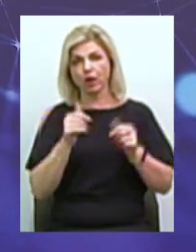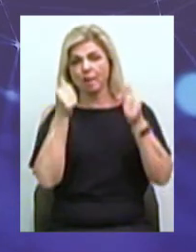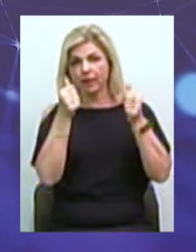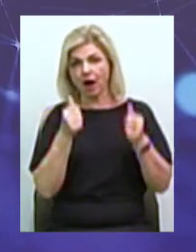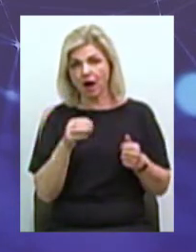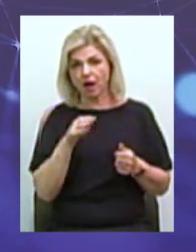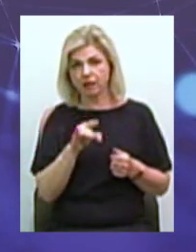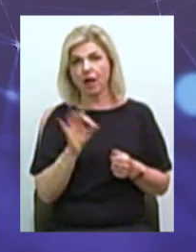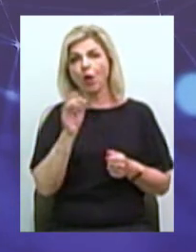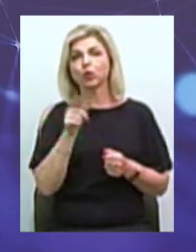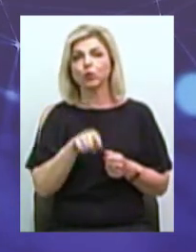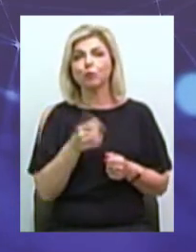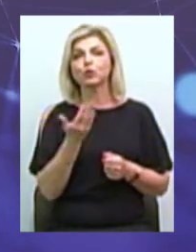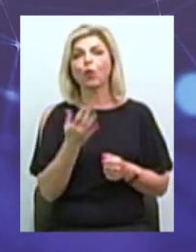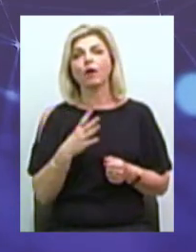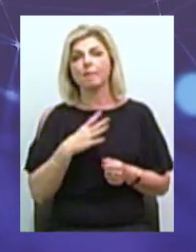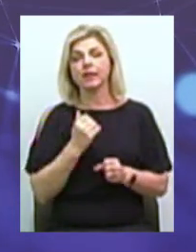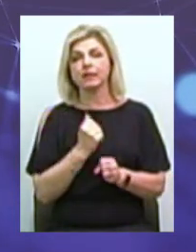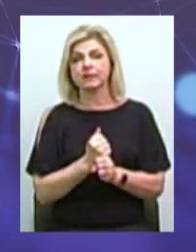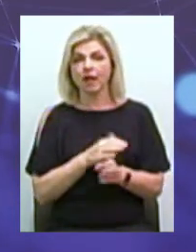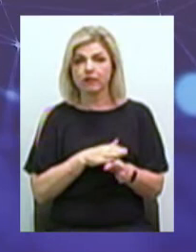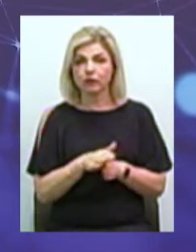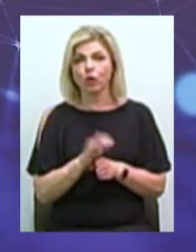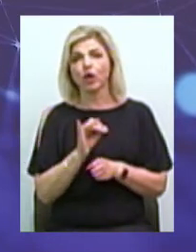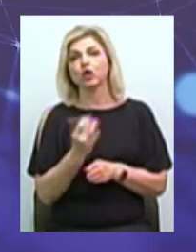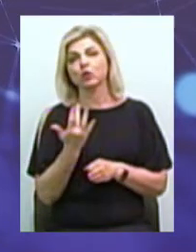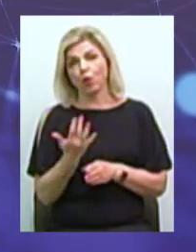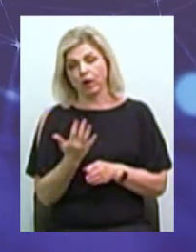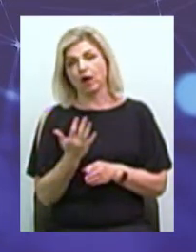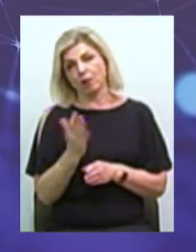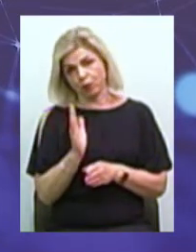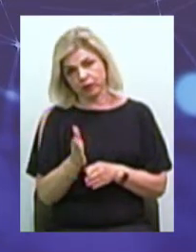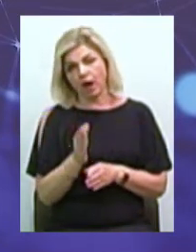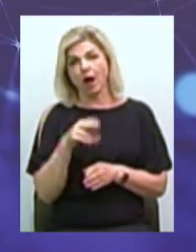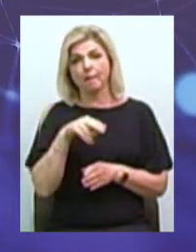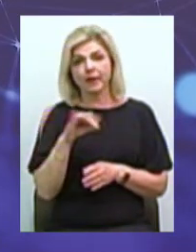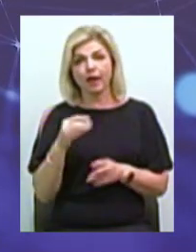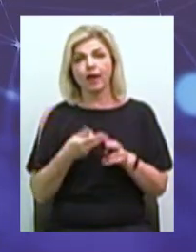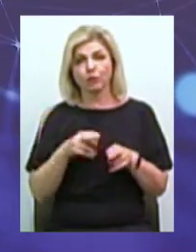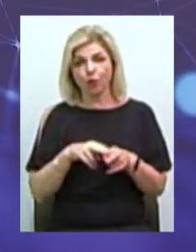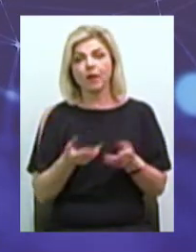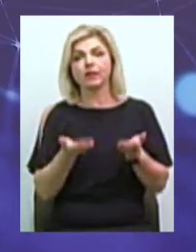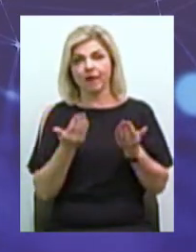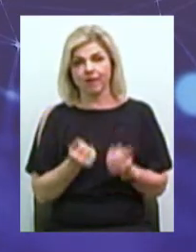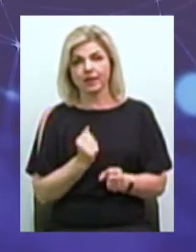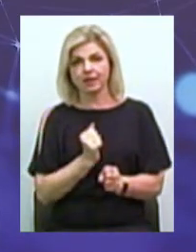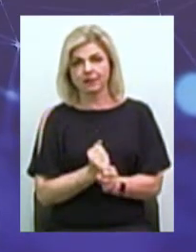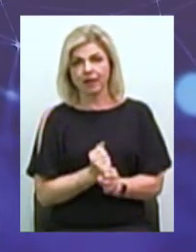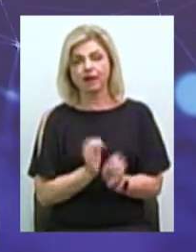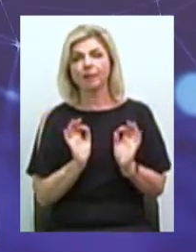скільки всього було зроблено, скільки всього було зроблено Але при цьому давайте сделаємо